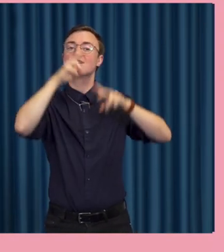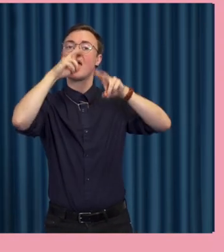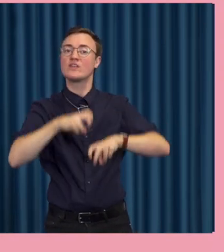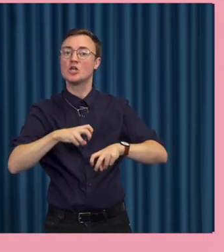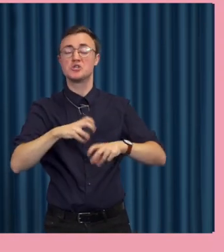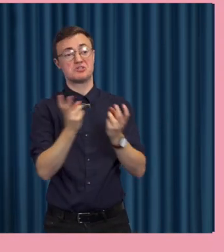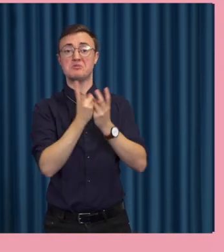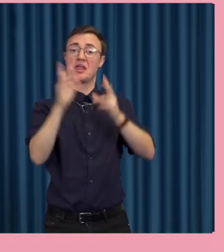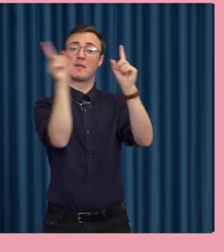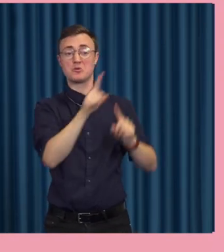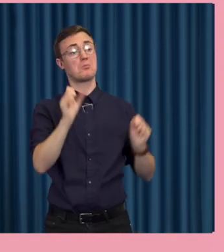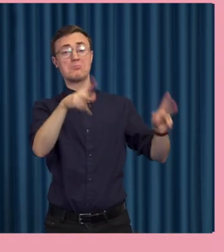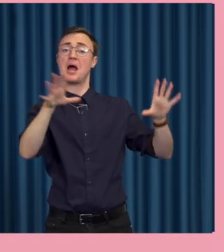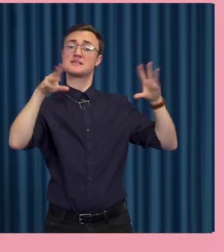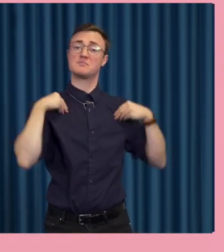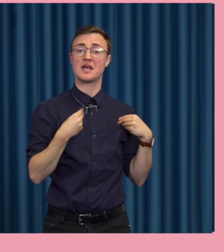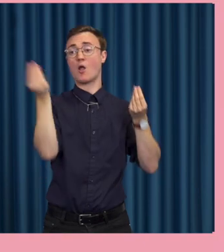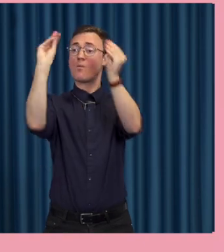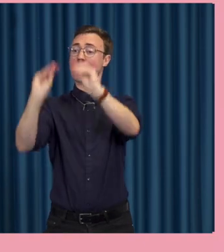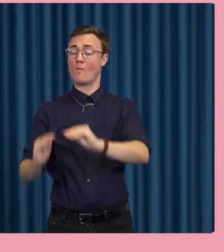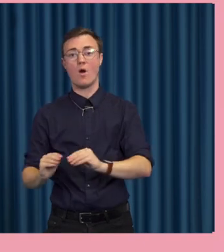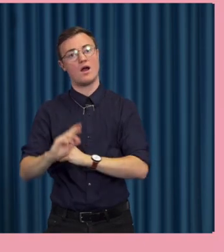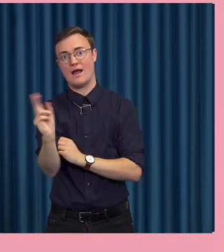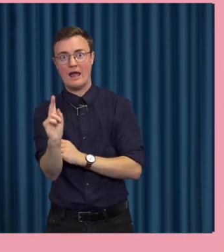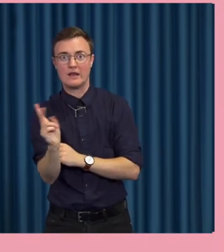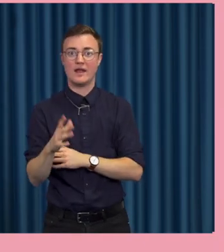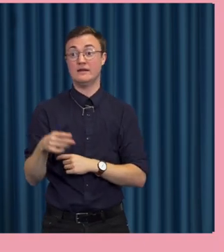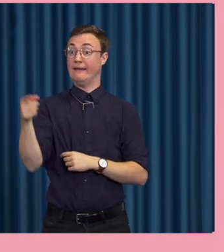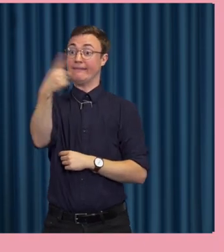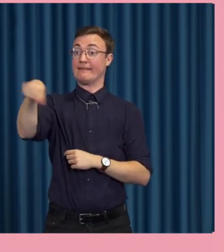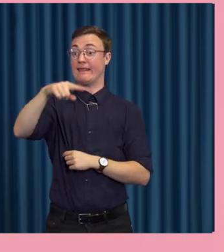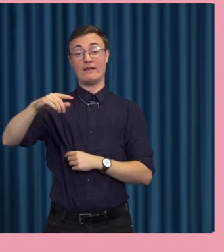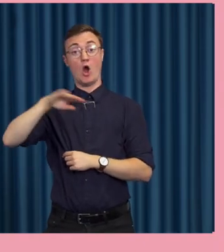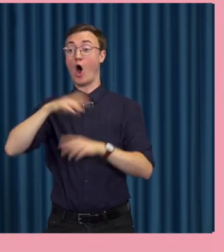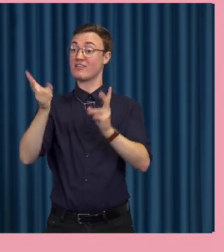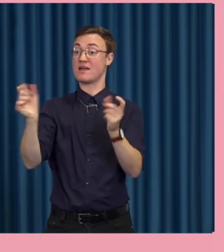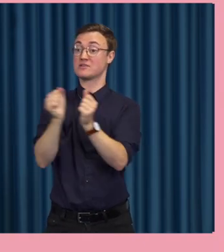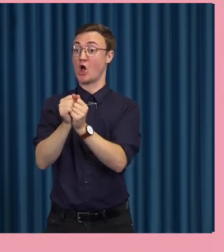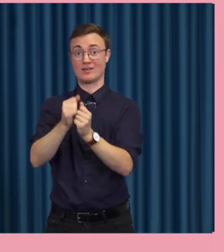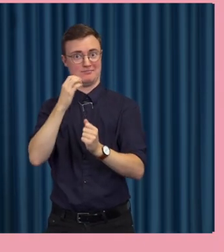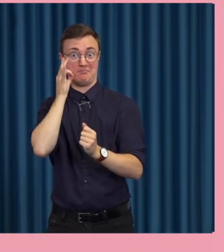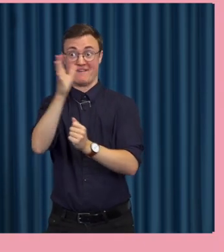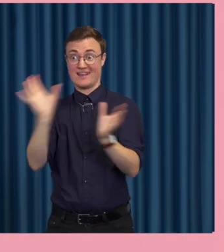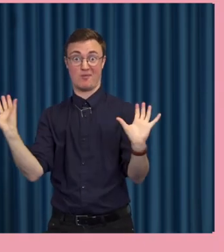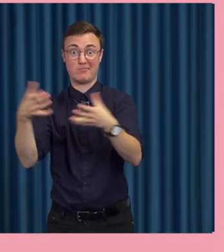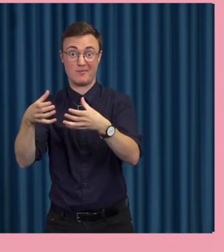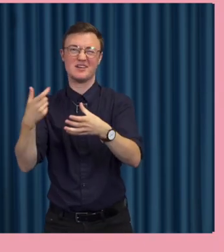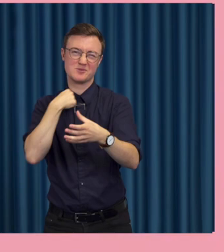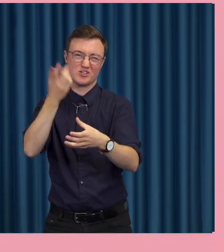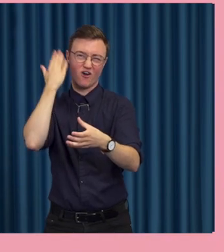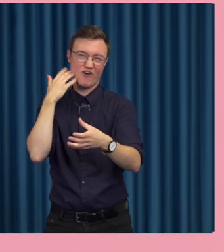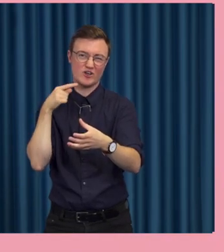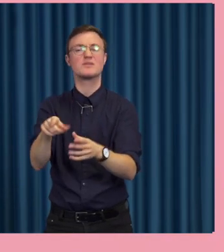automatiserad analys som drar ihop folk. Ni verkar ha samma intresse som hatar. Ni verkar hata på samma sätt. då sådär att